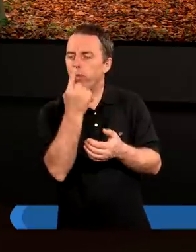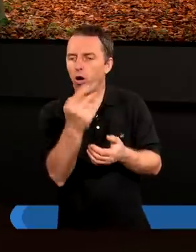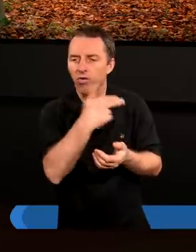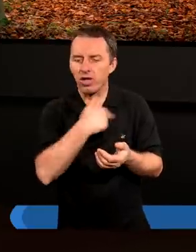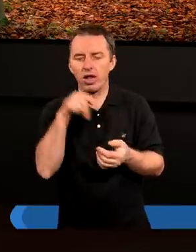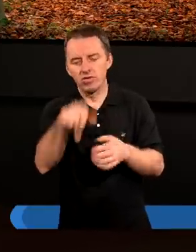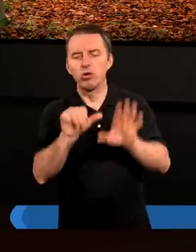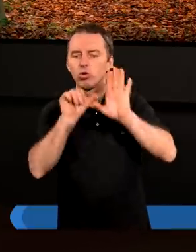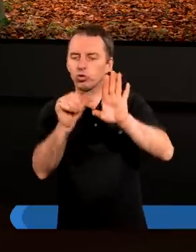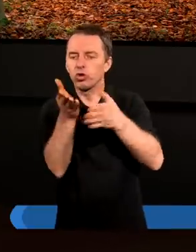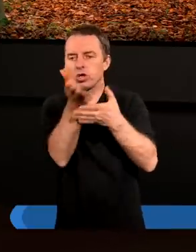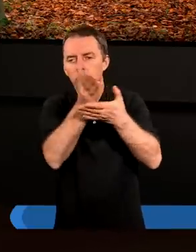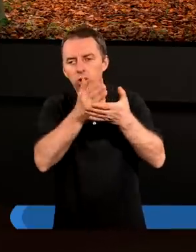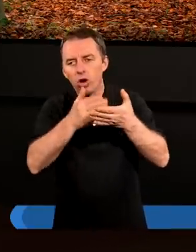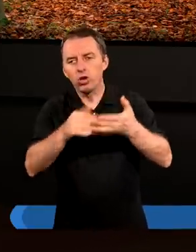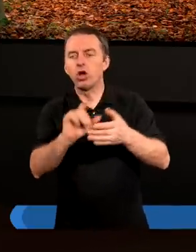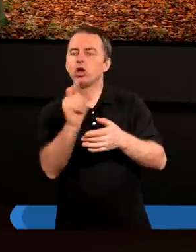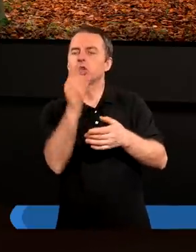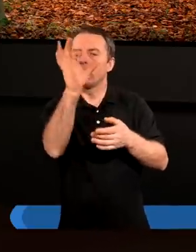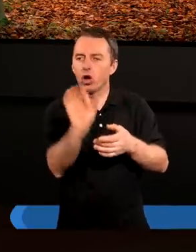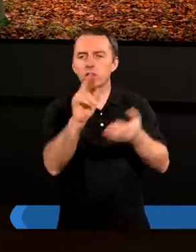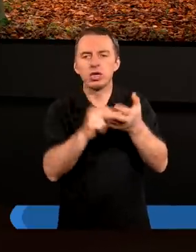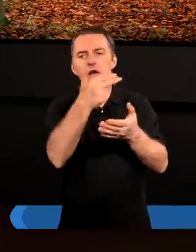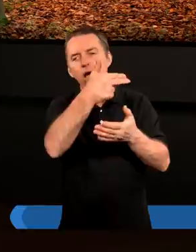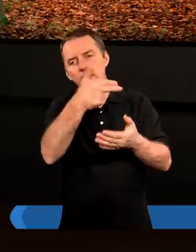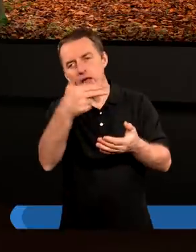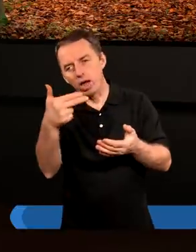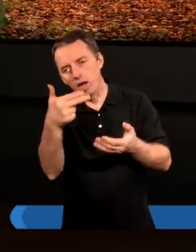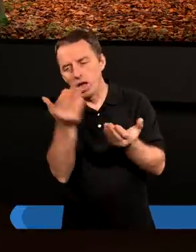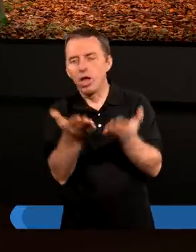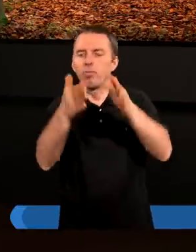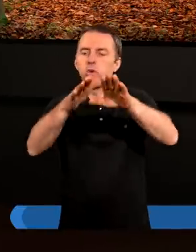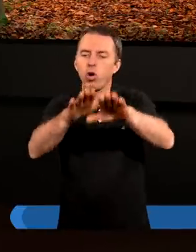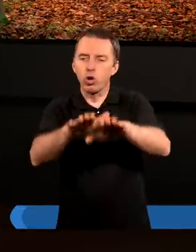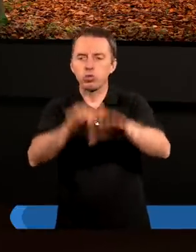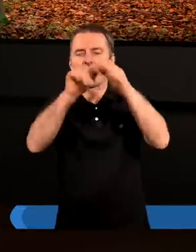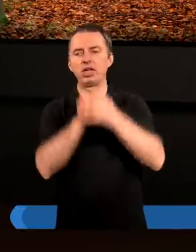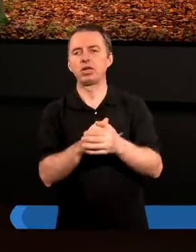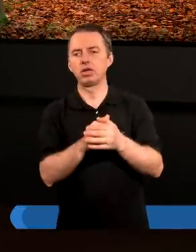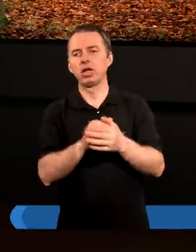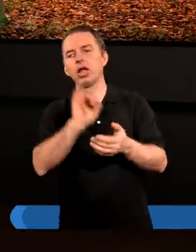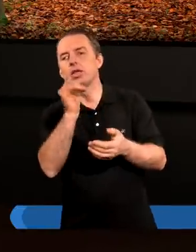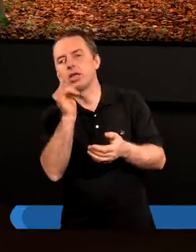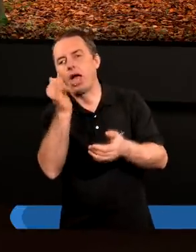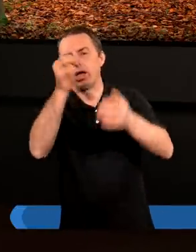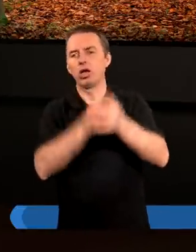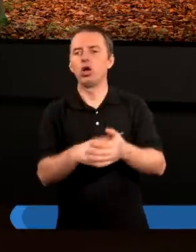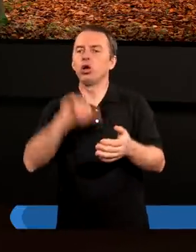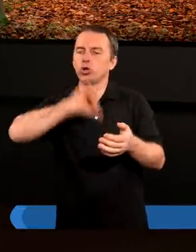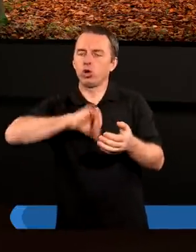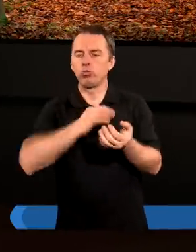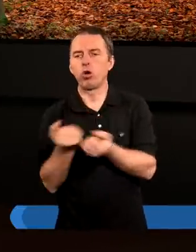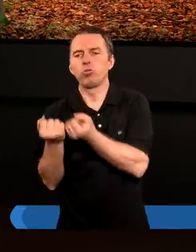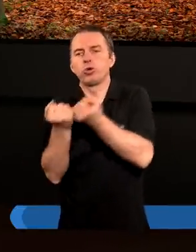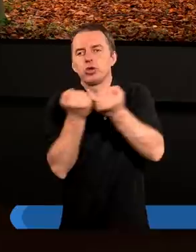w tym szóstym rozdziale coś na temat błogosławieństw, jakie z sobą